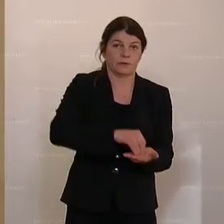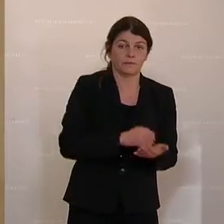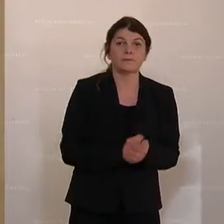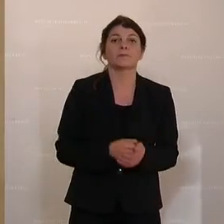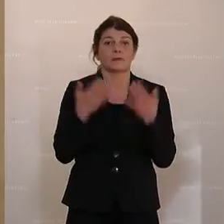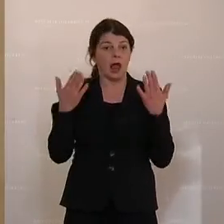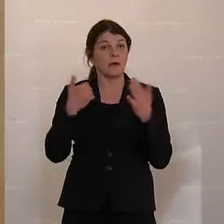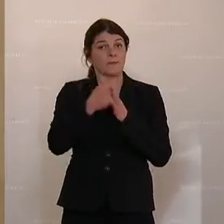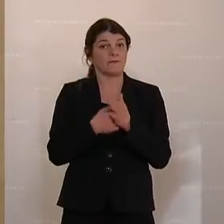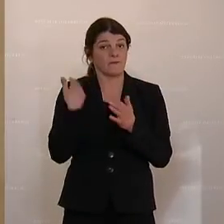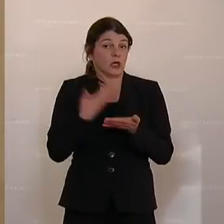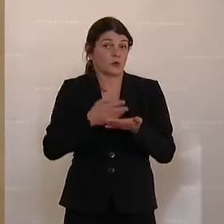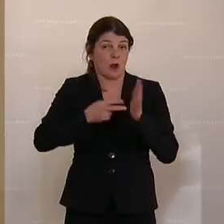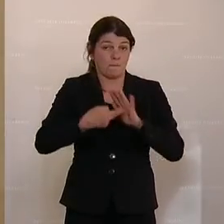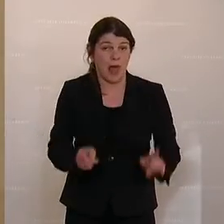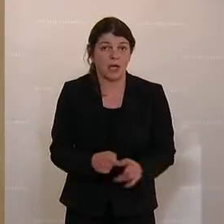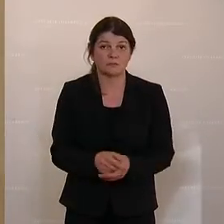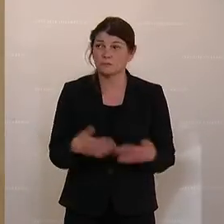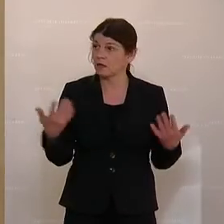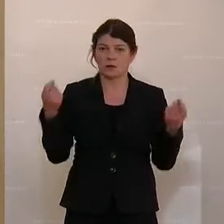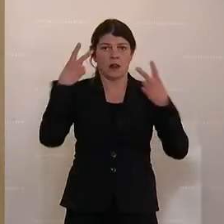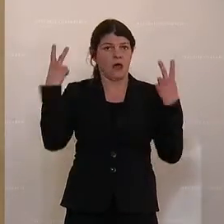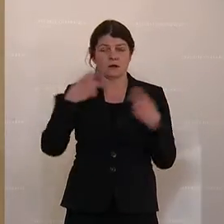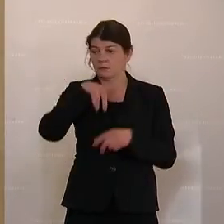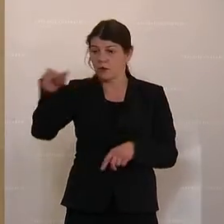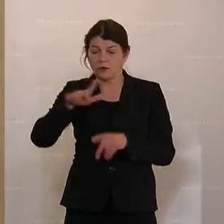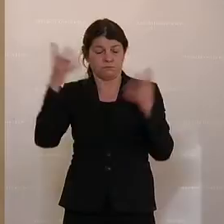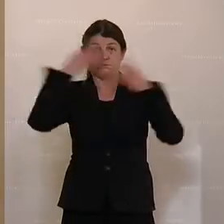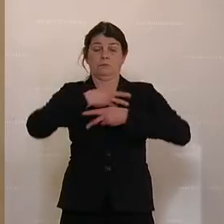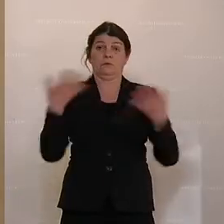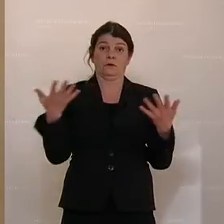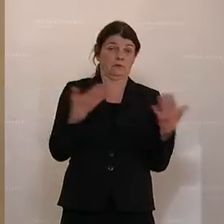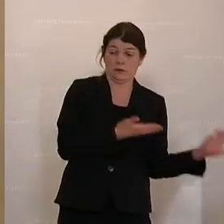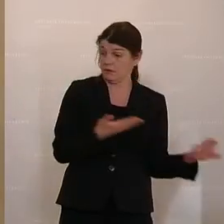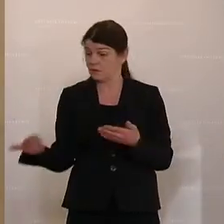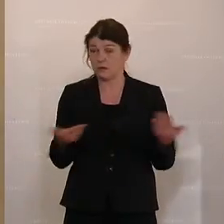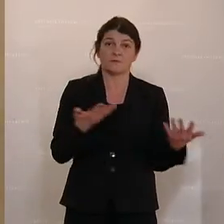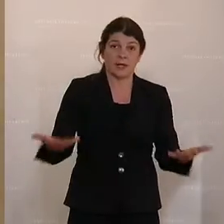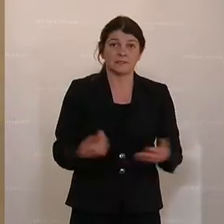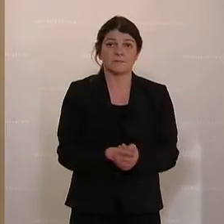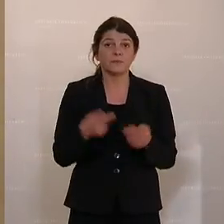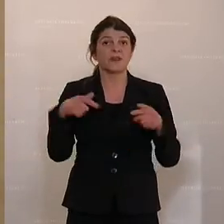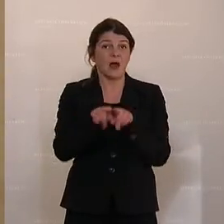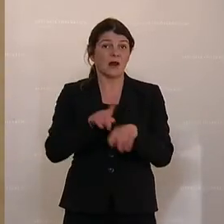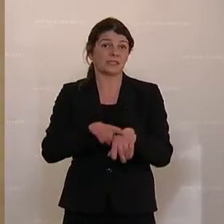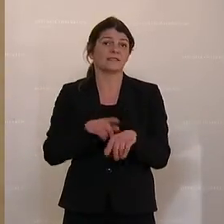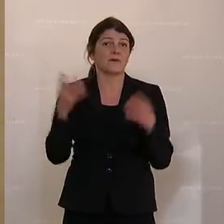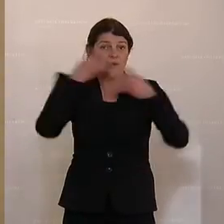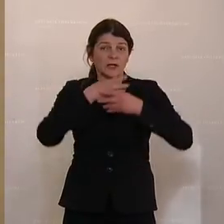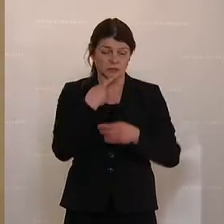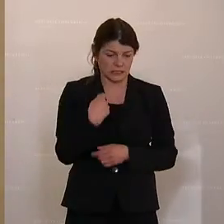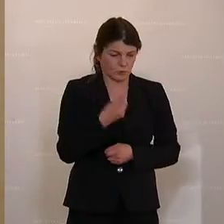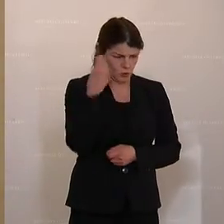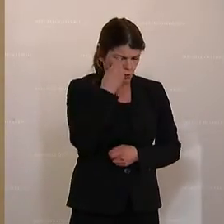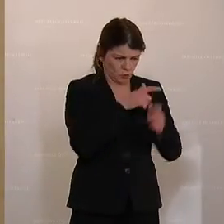jetzt einmal so vorgesehen. Das sorgt natürlich für Verwirrung. Und gleichzeitig sorgt dann für Verwirrung, dass wir einerseits Schulen